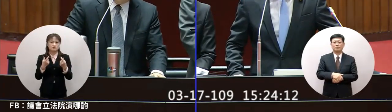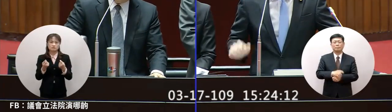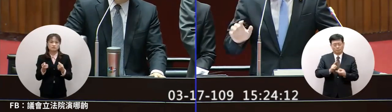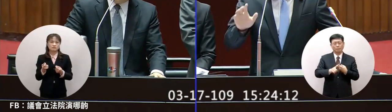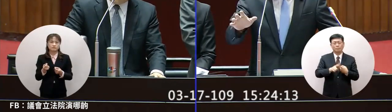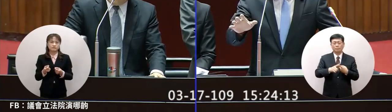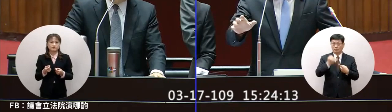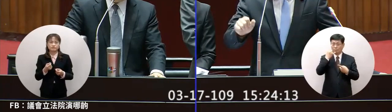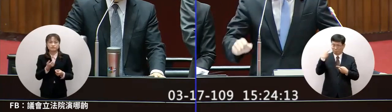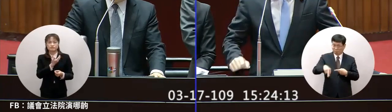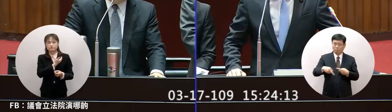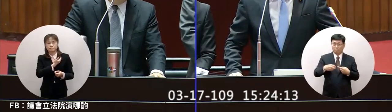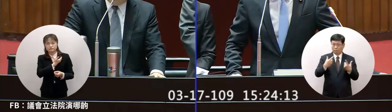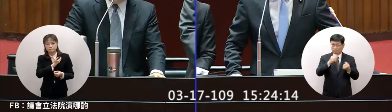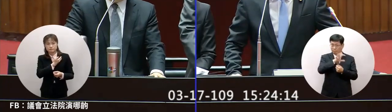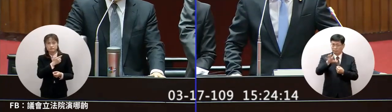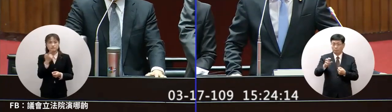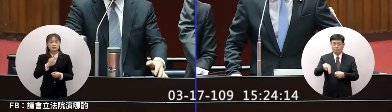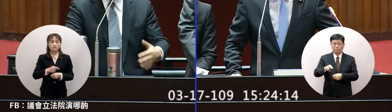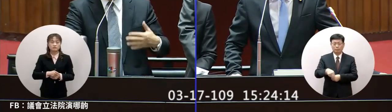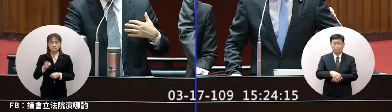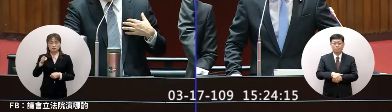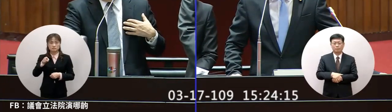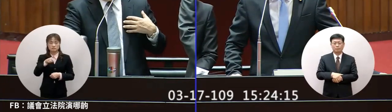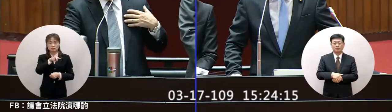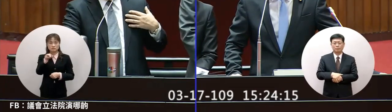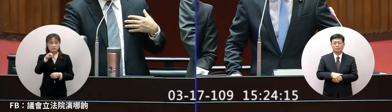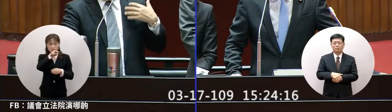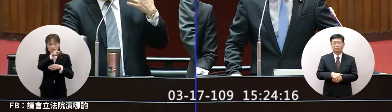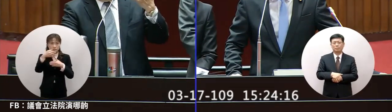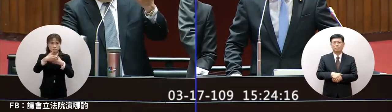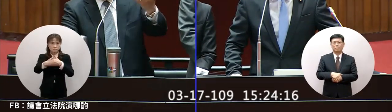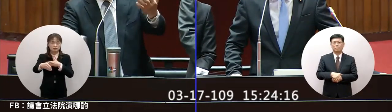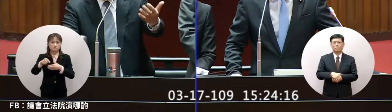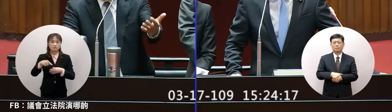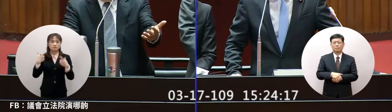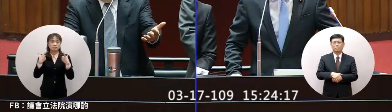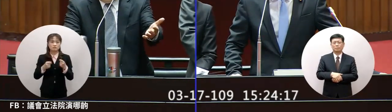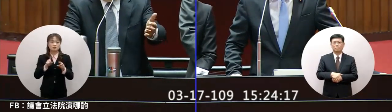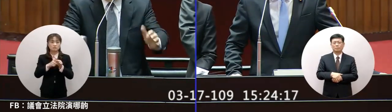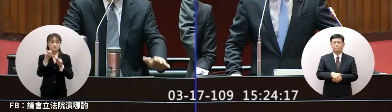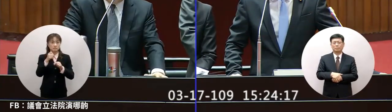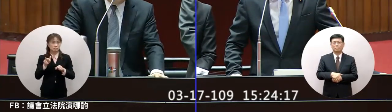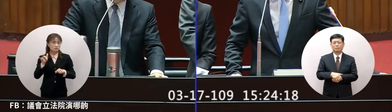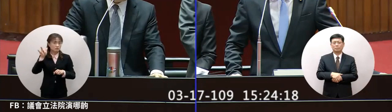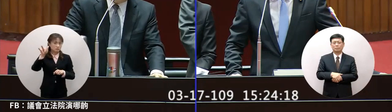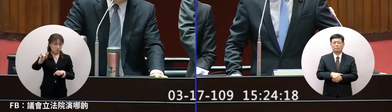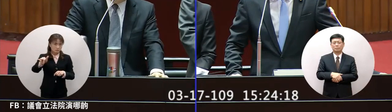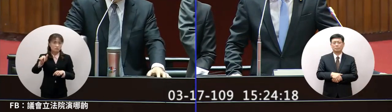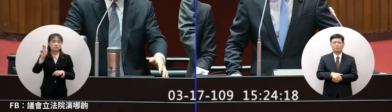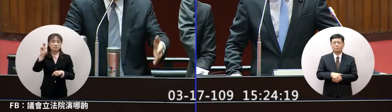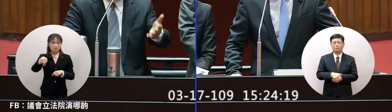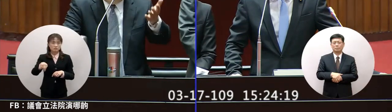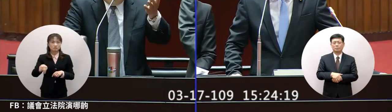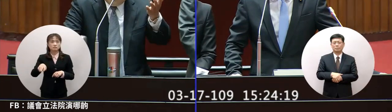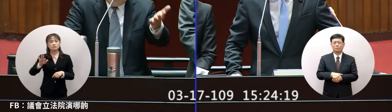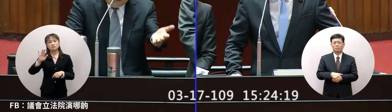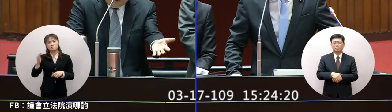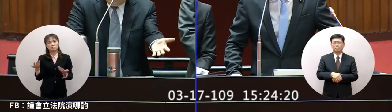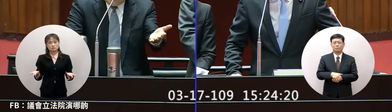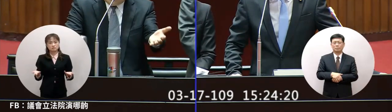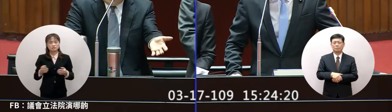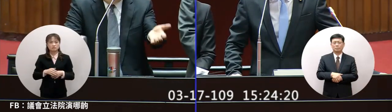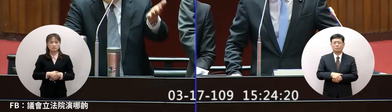可不可以再一次你看那個過程我們要接回來本來滑航去接好好的嘛對不對結果